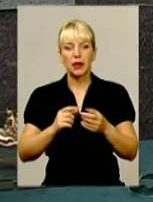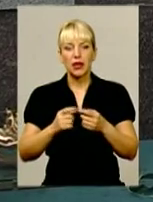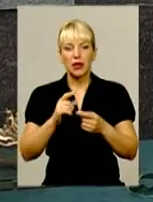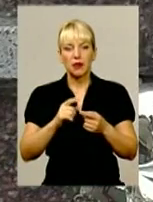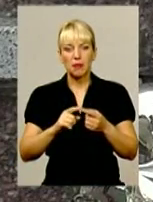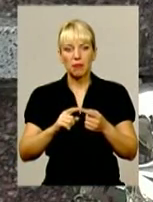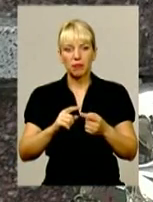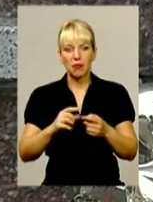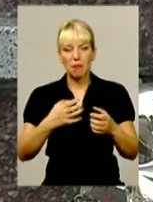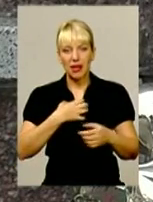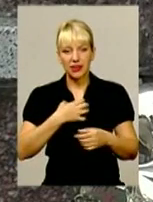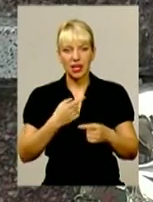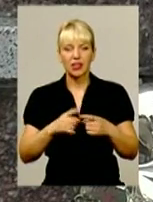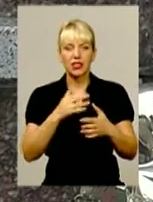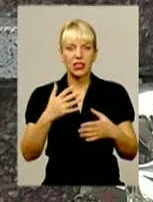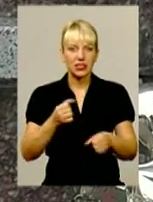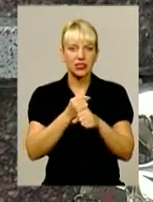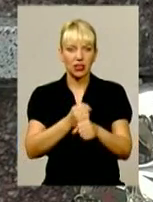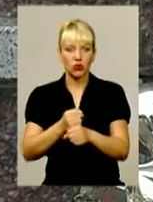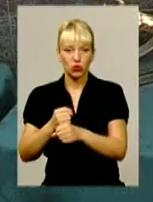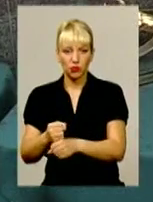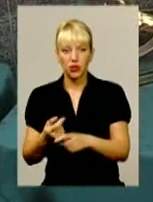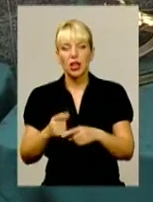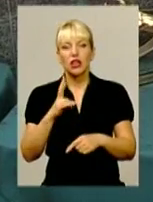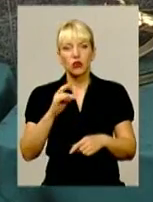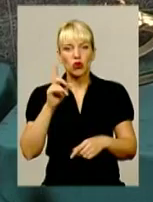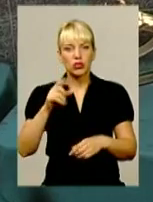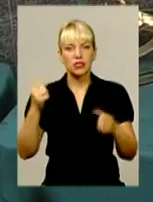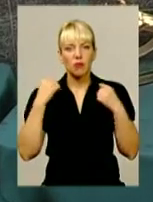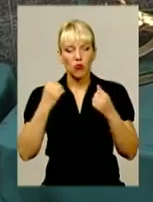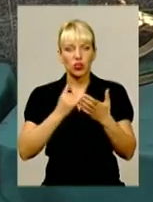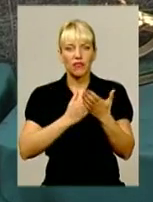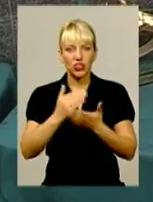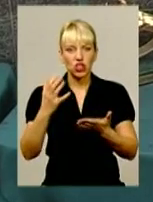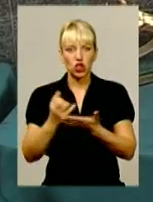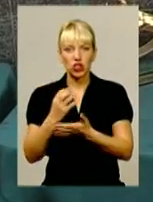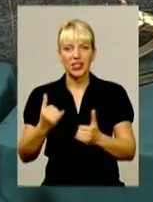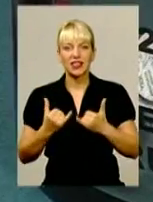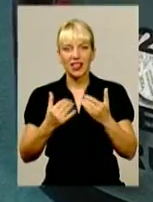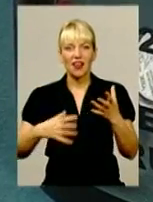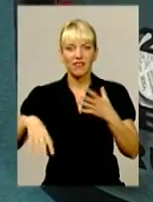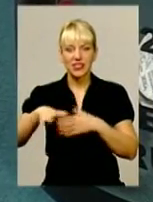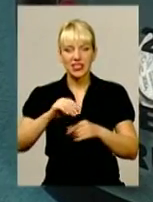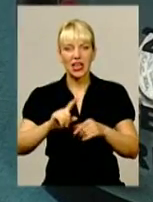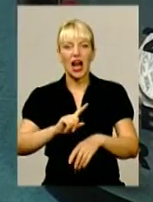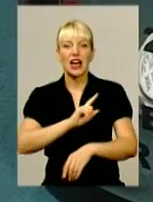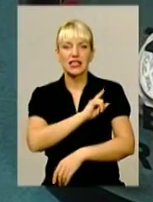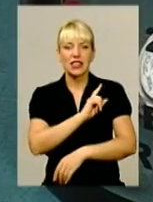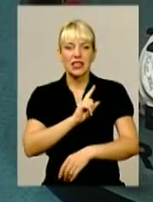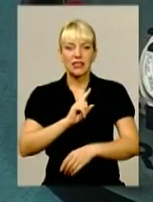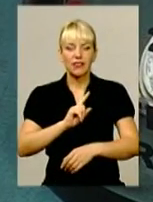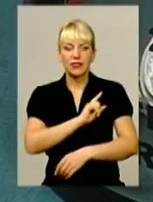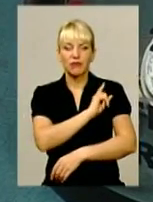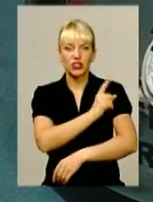вартових кордонів на інших важливих спортивних форумах. Утім, спорт вищих досягнень не для всіх, а загальнофізична і спеціальна підготовка